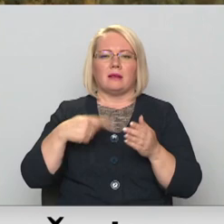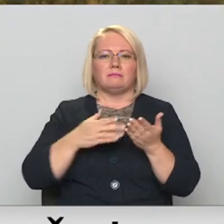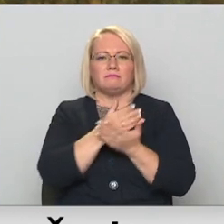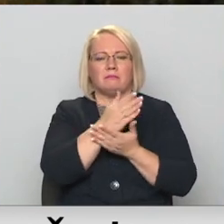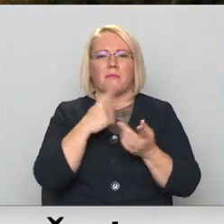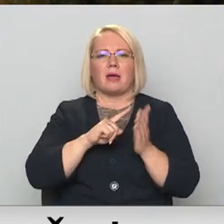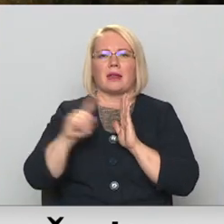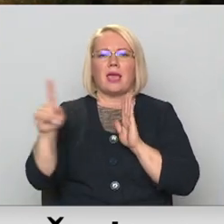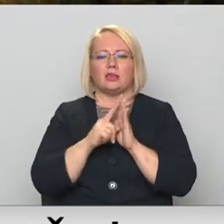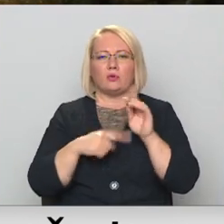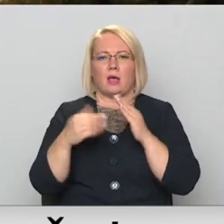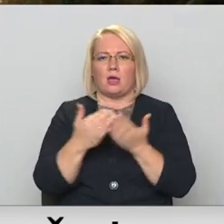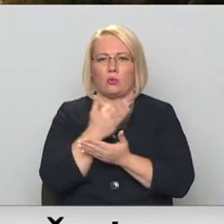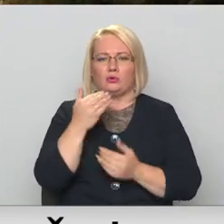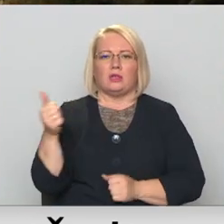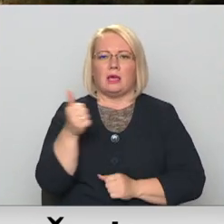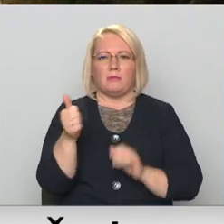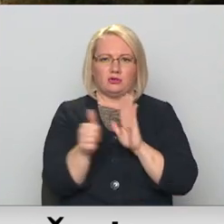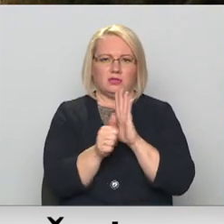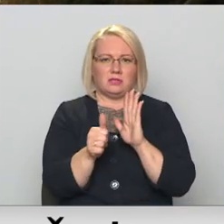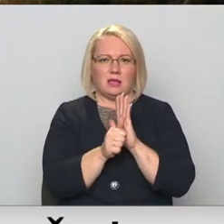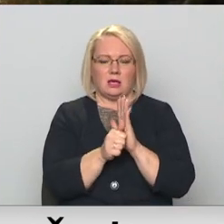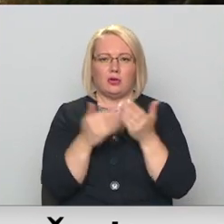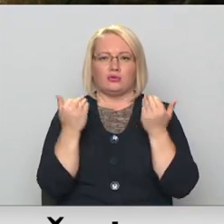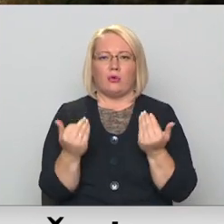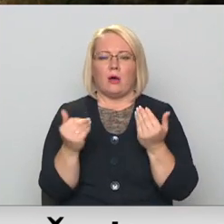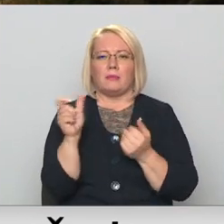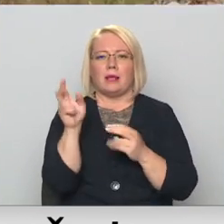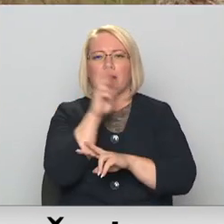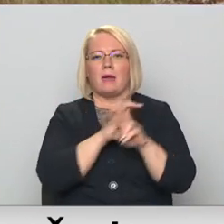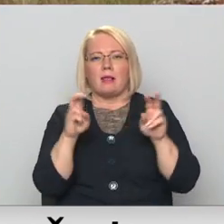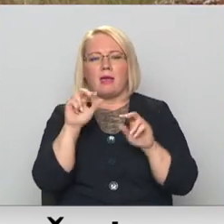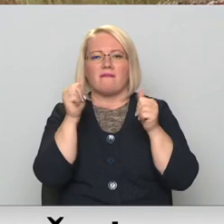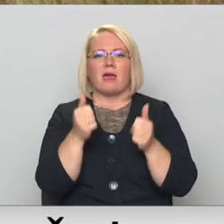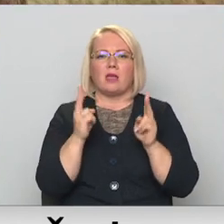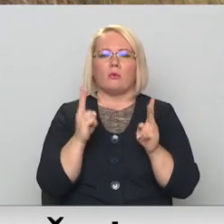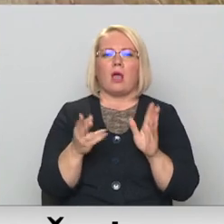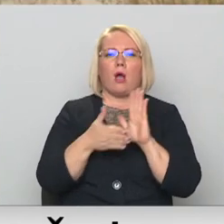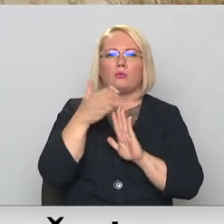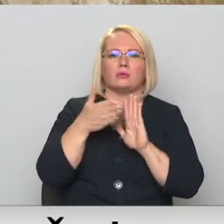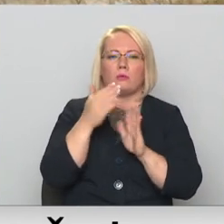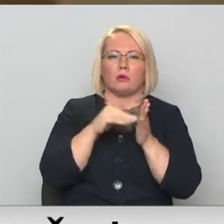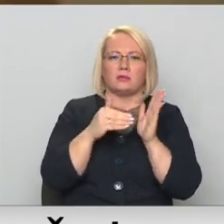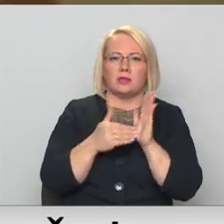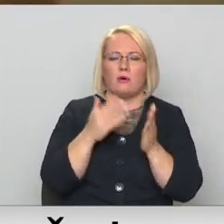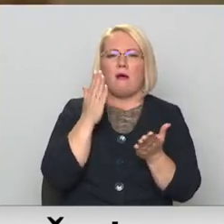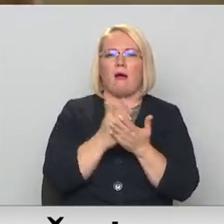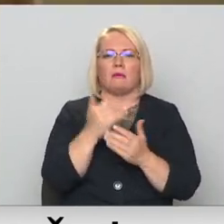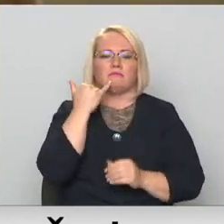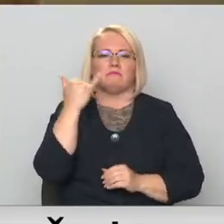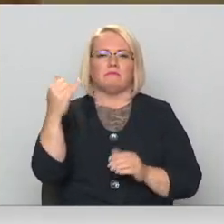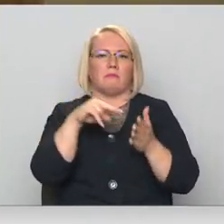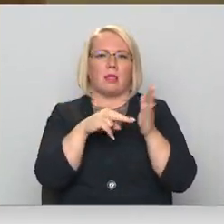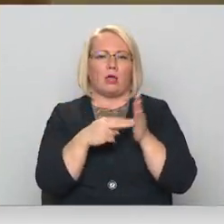atjaunošanu, īpaši sesdienās. Šobrīd meklējam veidu, kā uzlabot situāciju. Esam arī sazinājušies ar plānošanas reģionu.